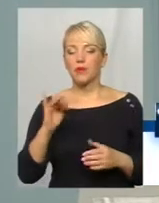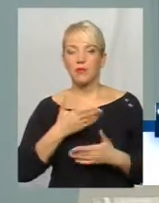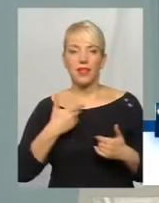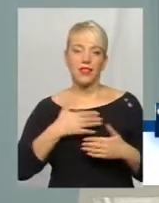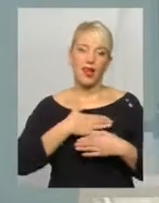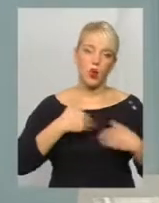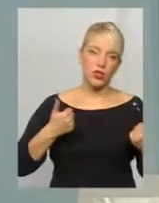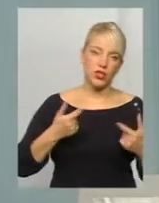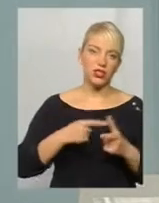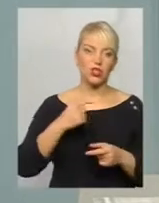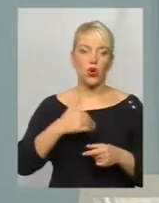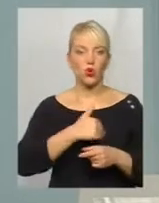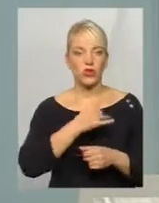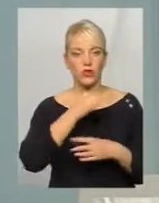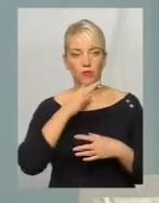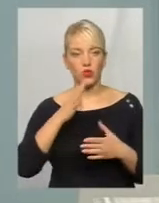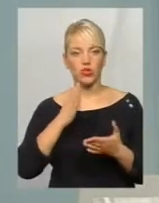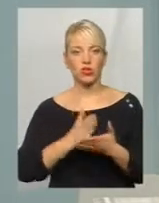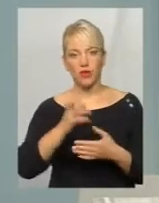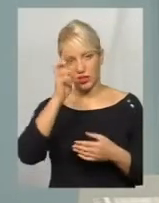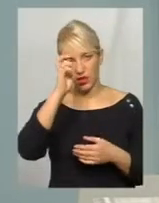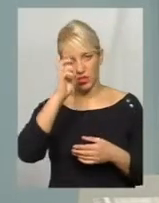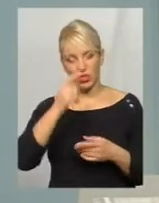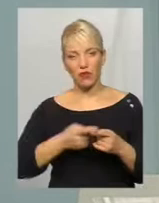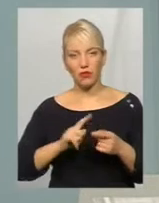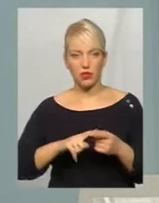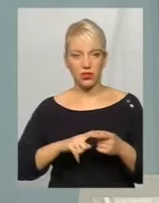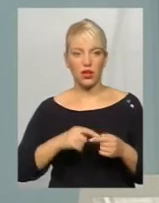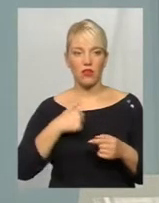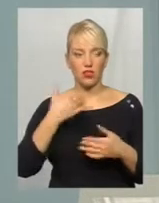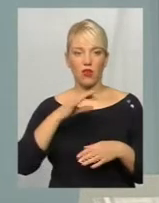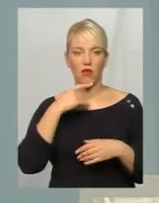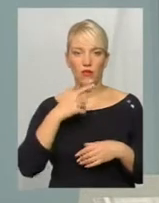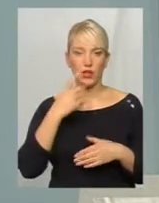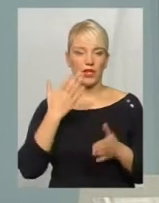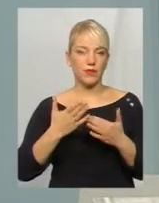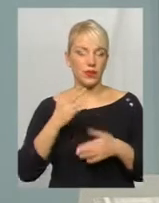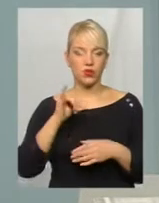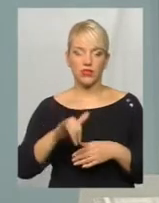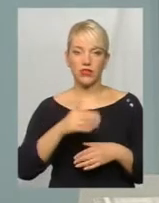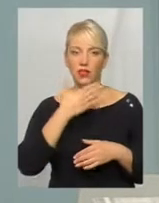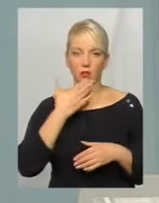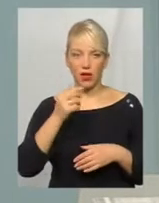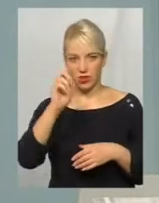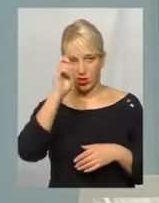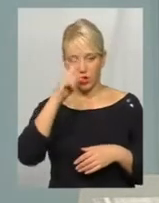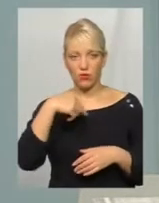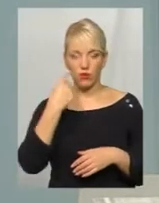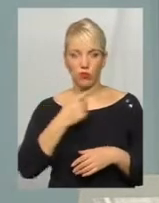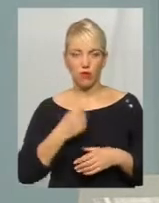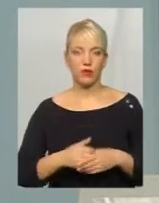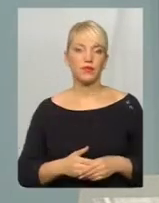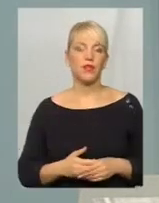хотіли, але не може існувати держава, я вже про це говорила, якщо в ній немає державної мови.